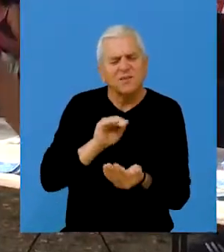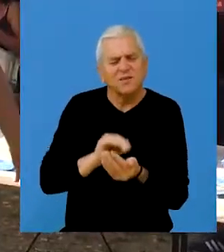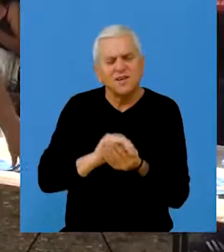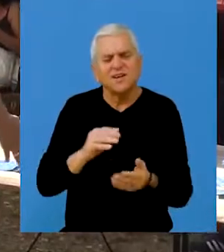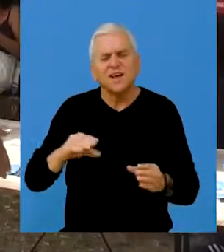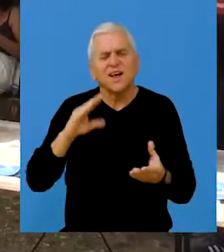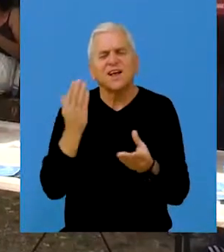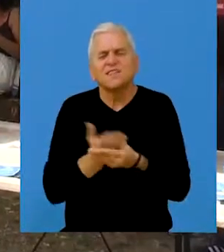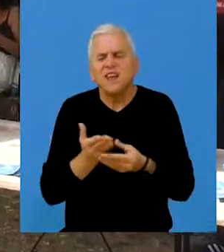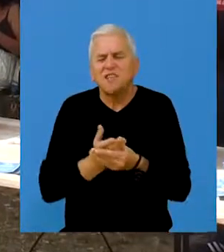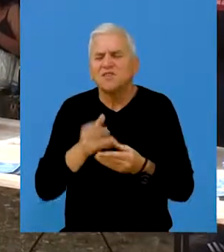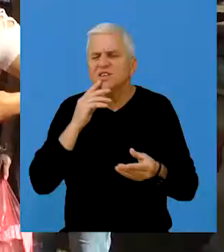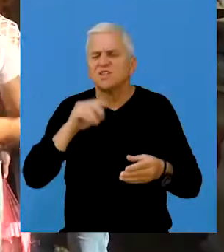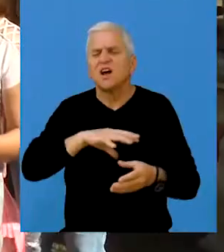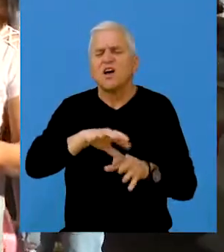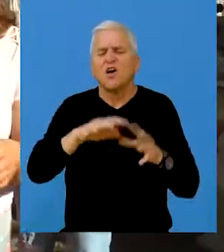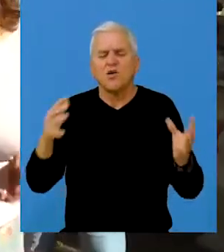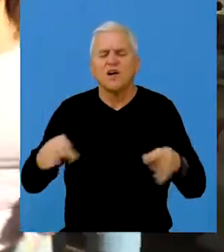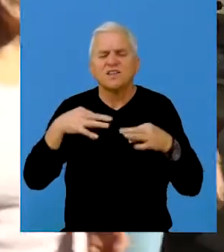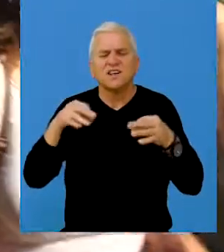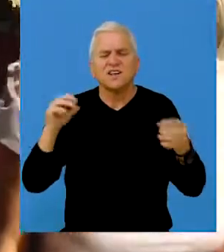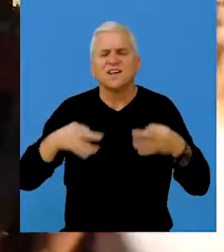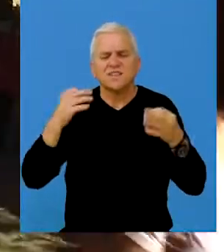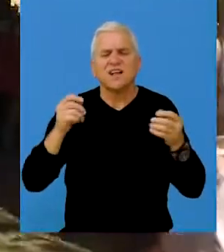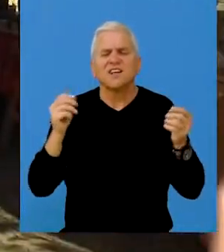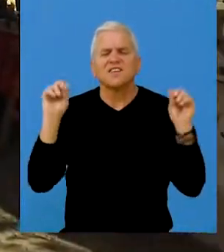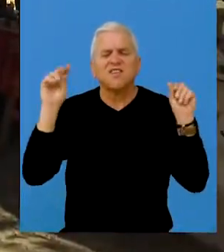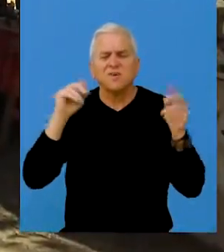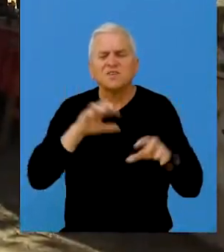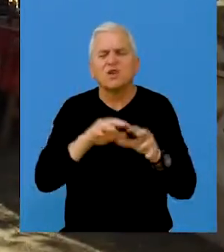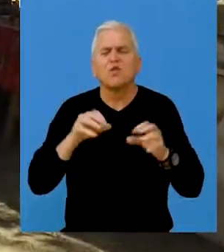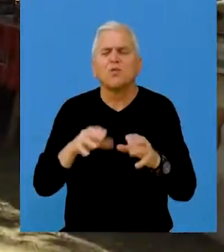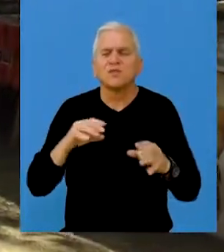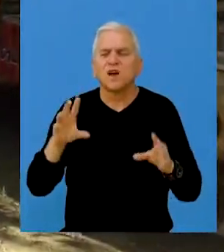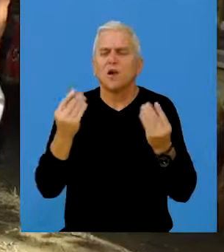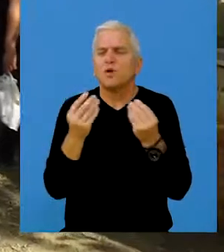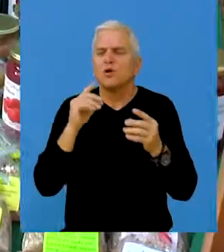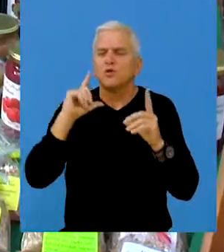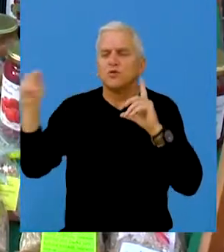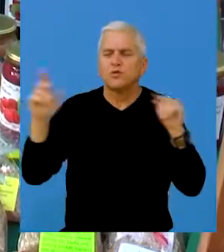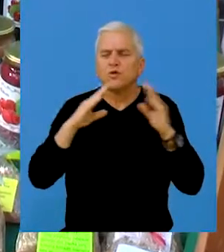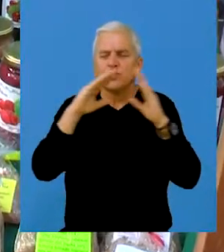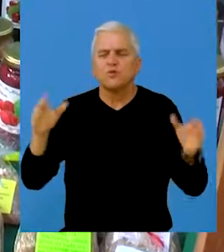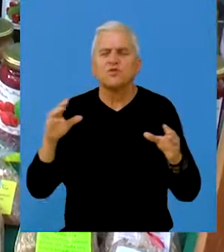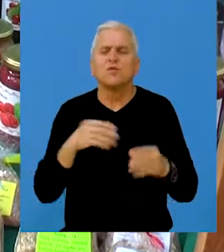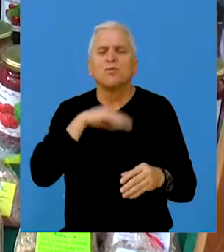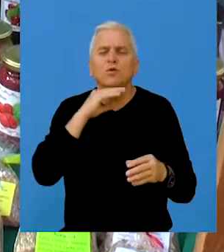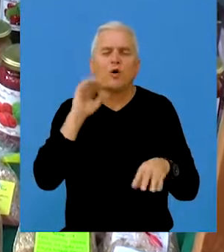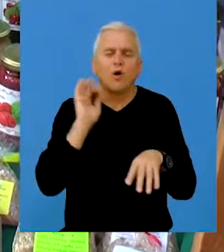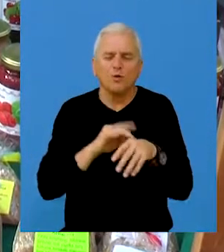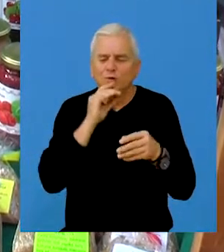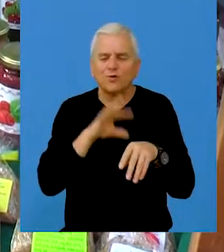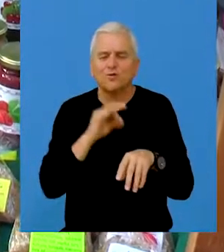i sandvičima, svadbarskom kupusu, mučkalici i gulašima. Mnogi su svojim kućama otišli zadovoljni sa puno